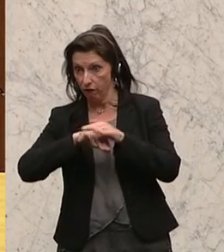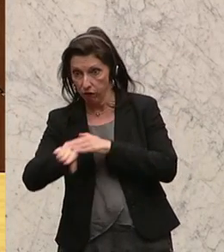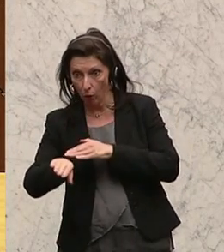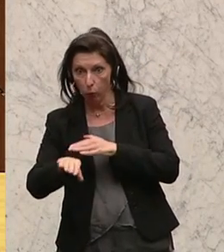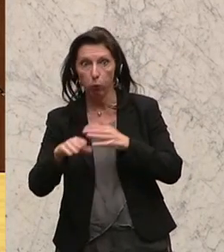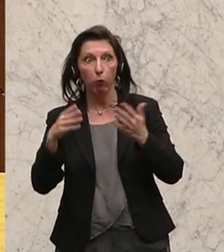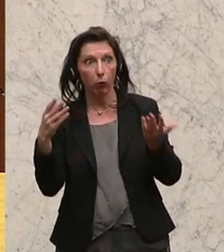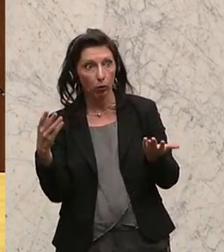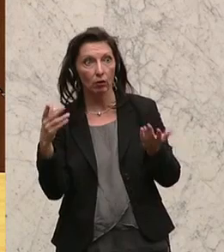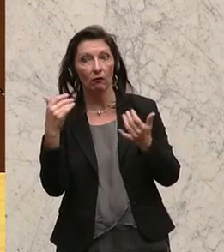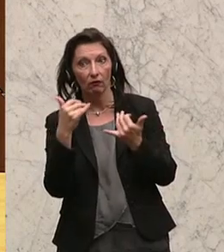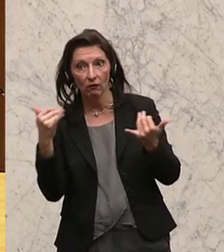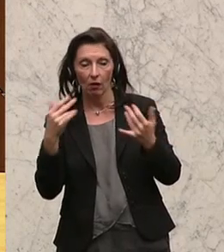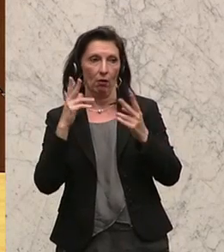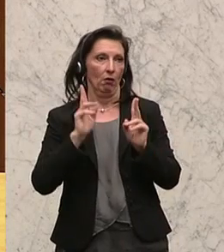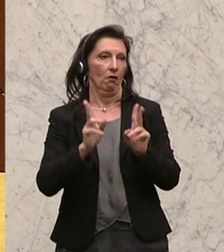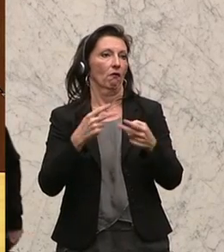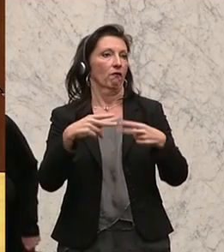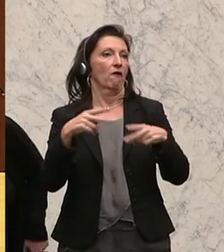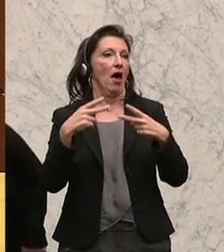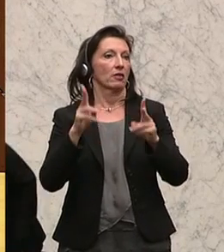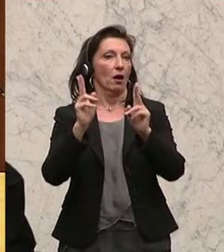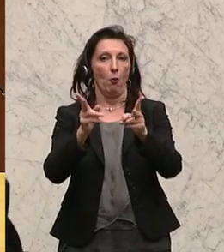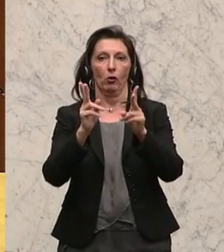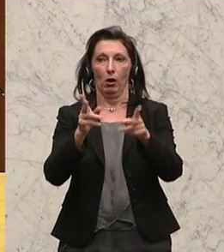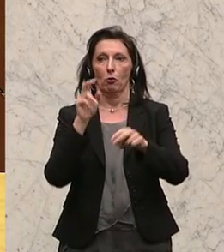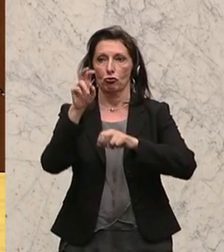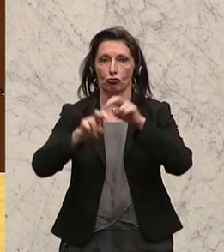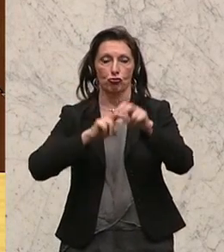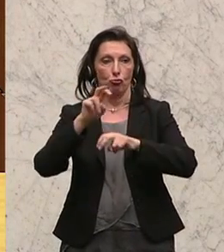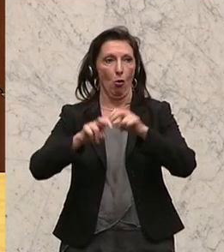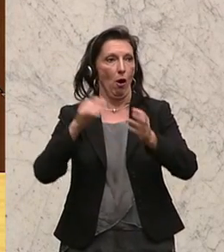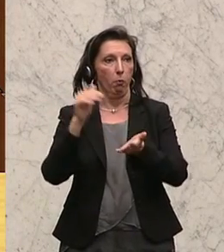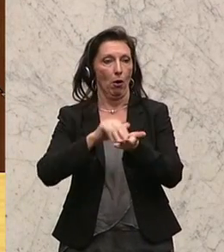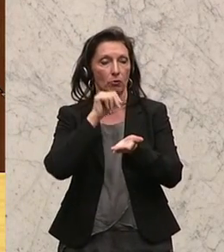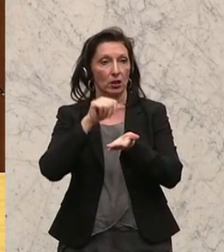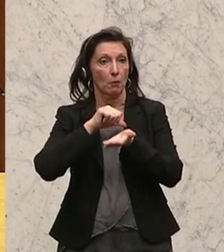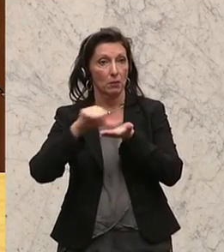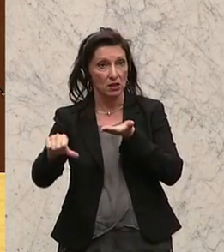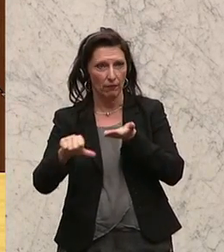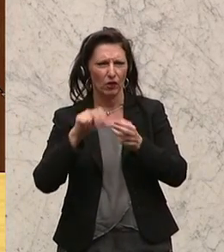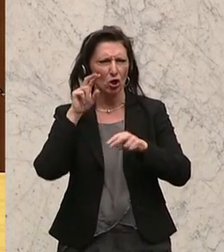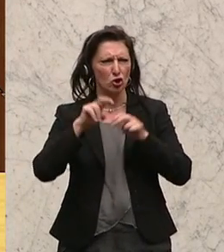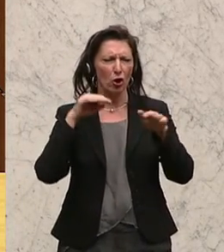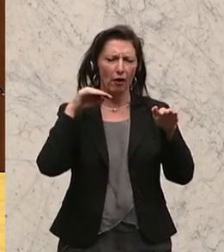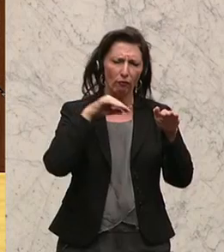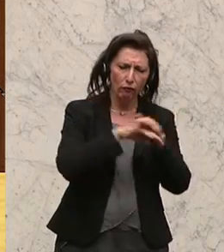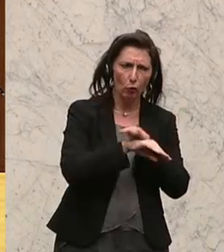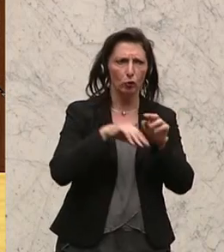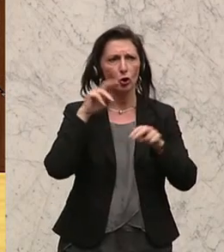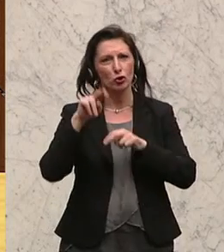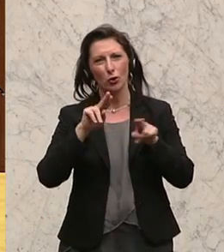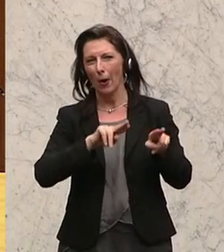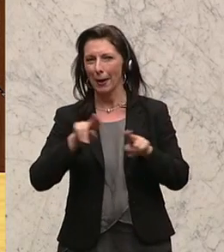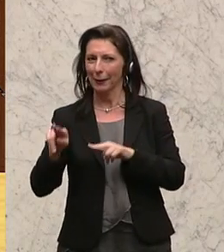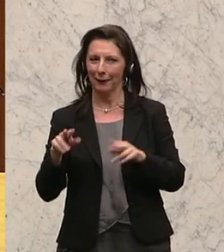und ermöglicht ihnen weiterhin, sich der Steuerzahlung zu entziehen. Steuerflucht und Steuergerechtigkeit vertragen